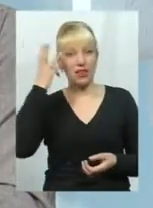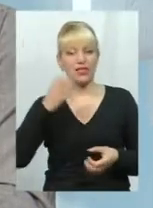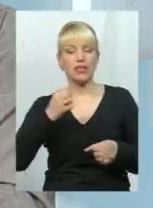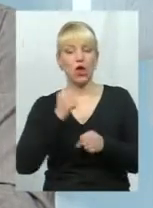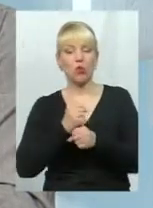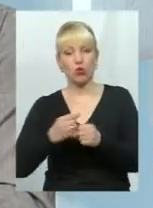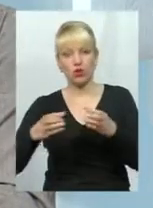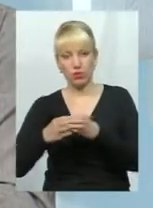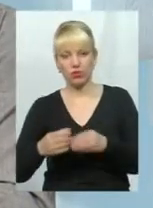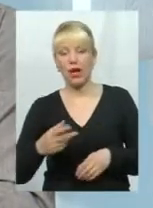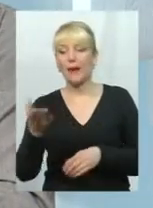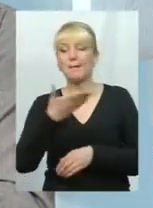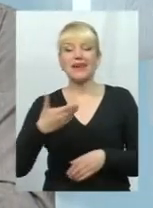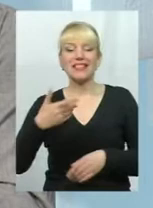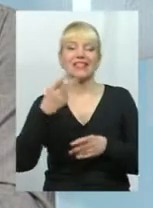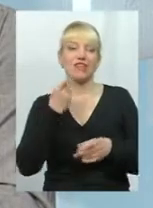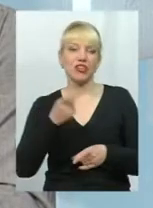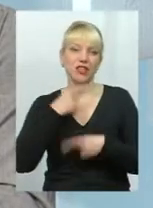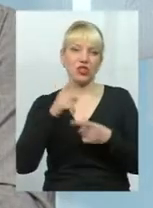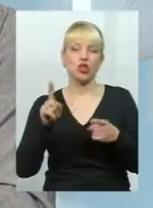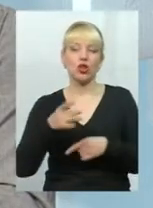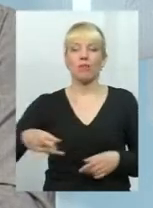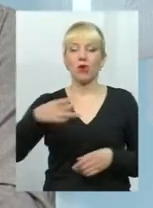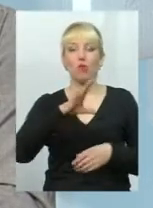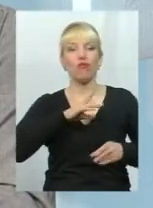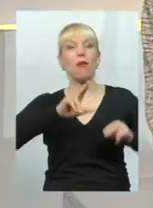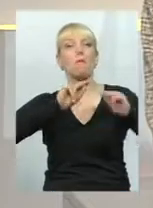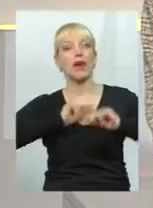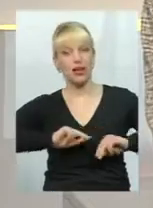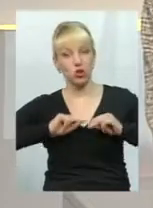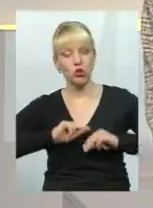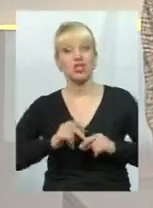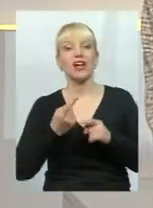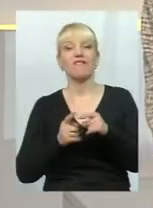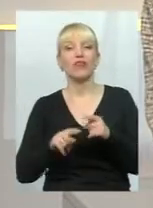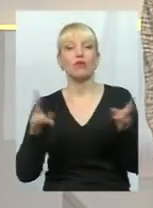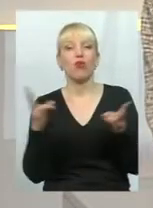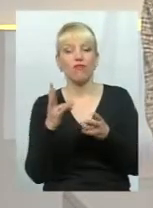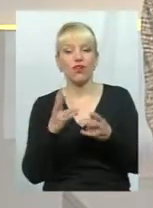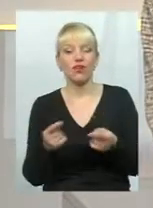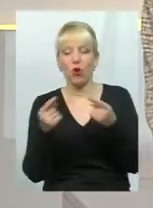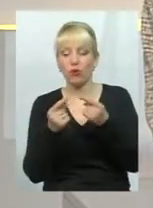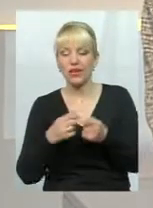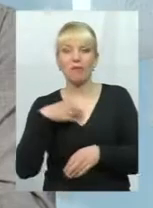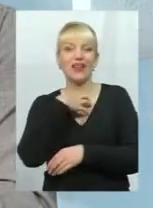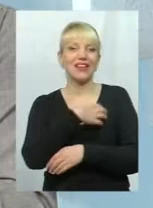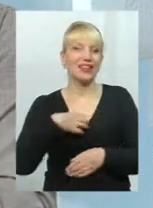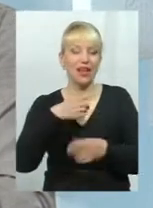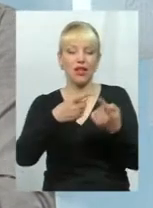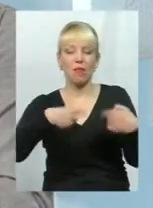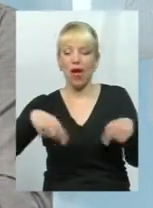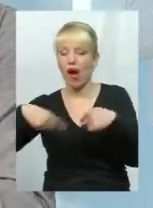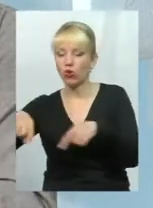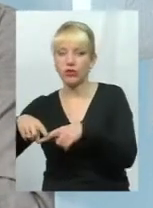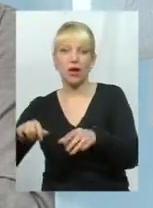групу, ми завжди казали, для того, аби регіон був працюючий, він має оприділитися з пріоритетними галузями